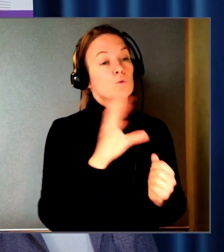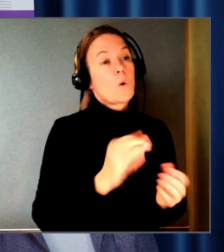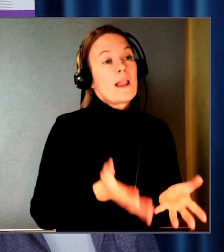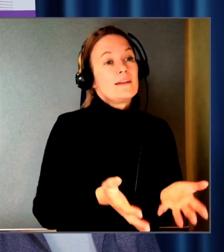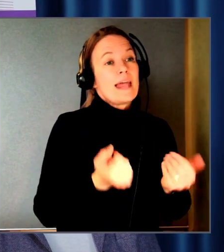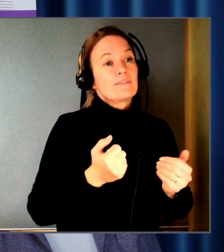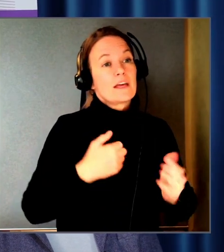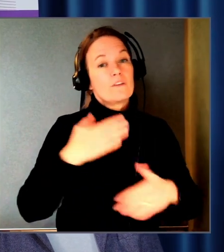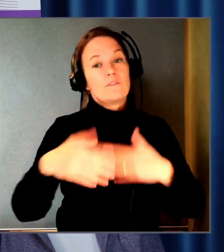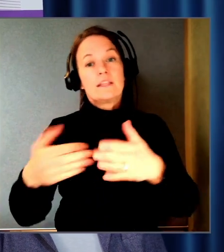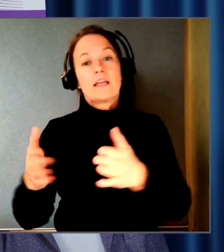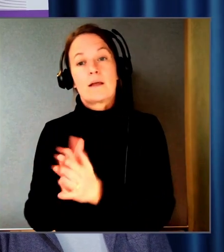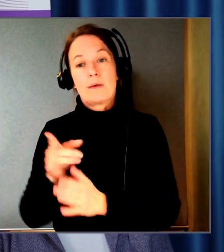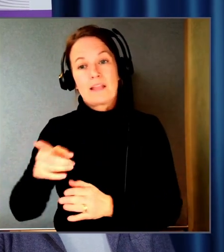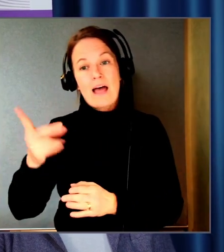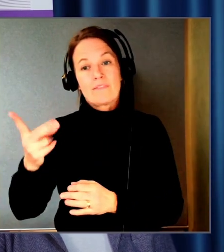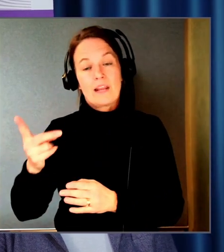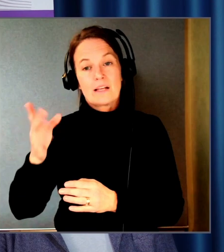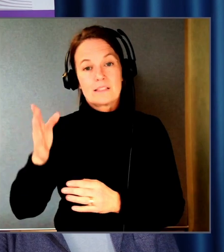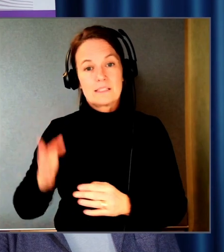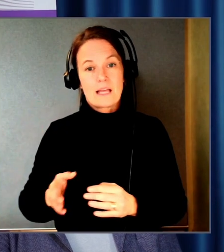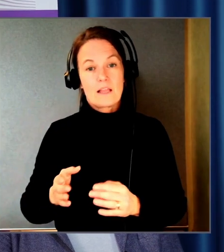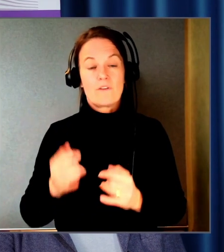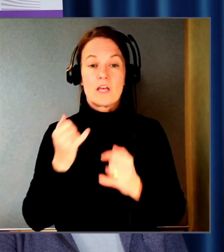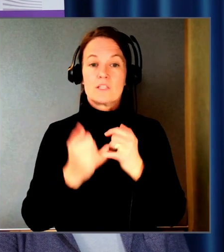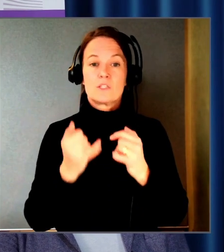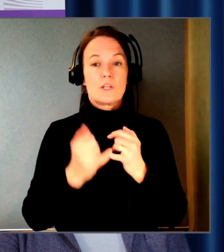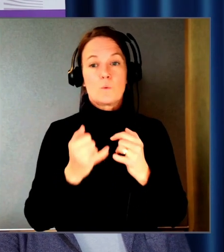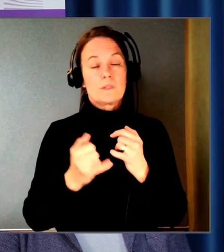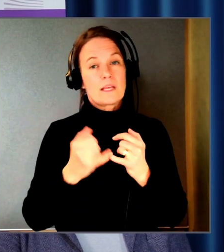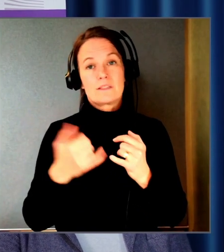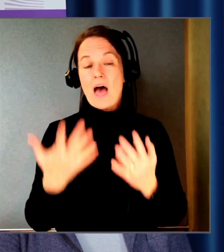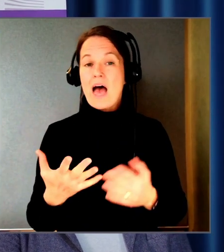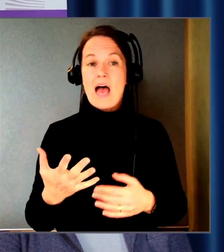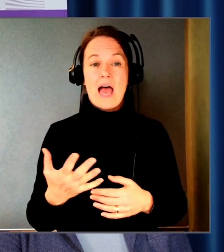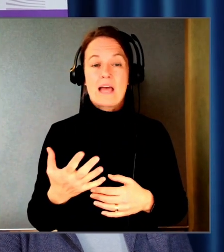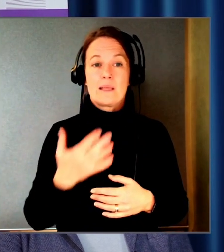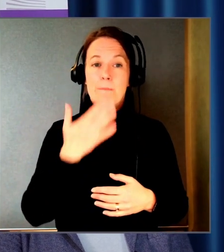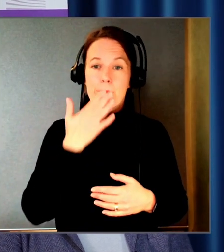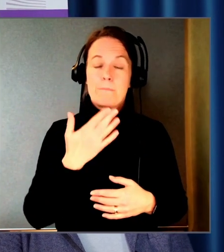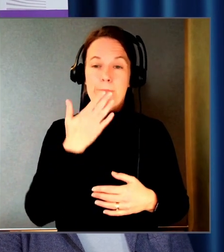finns. För att i slutändan så är det mycket bättre för alla med tillgängligare sajter.